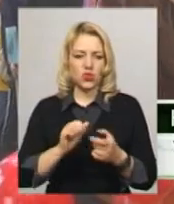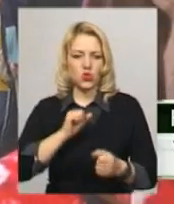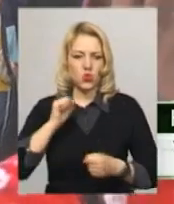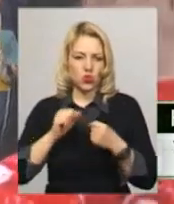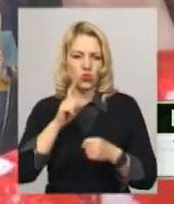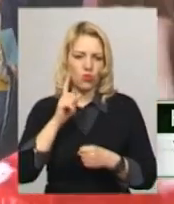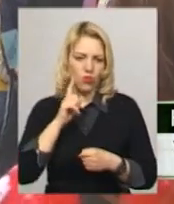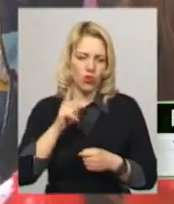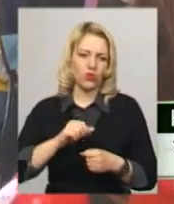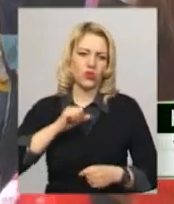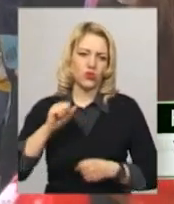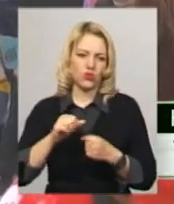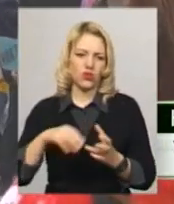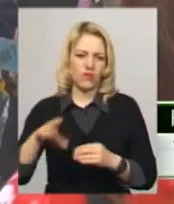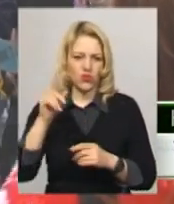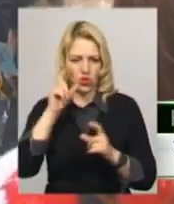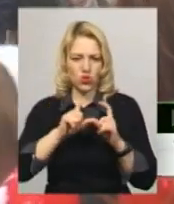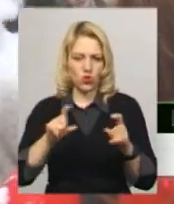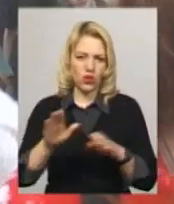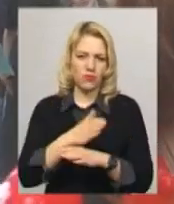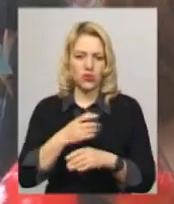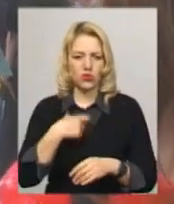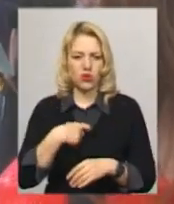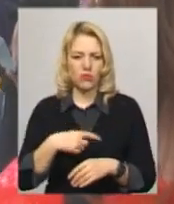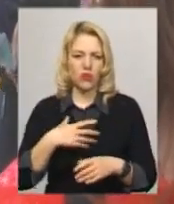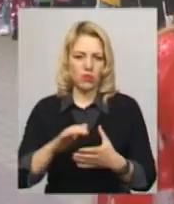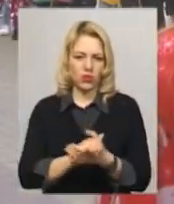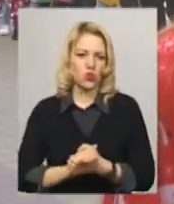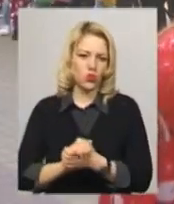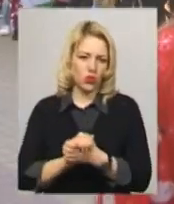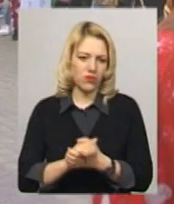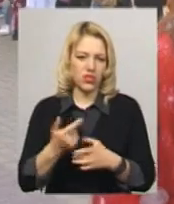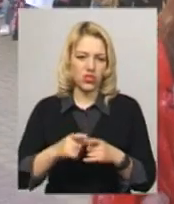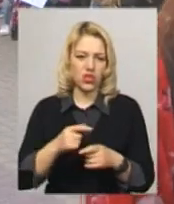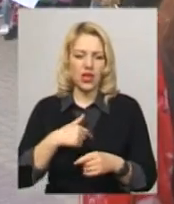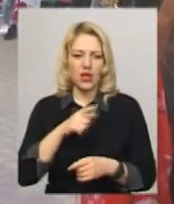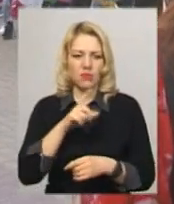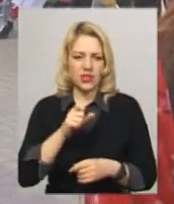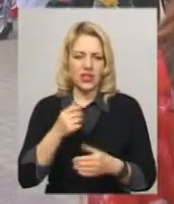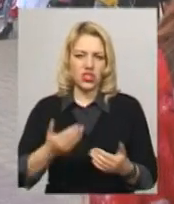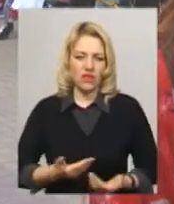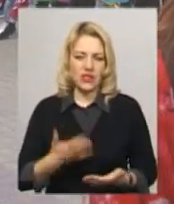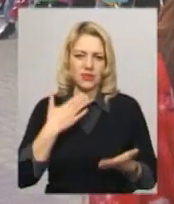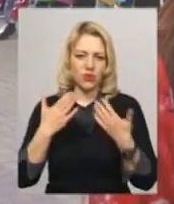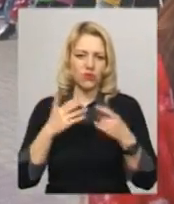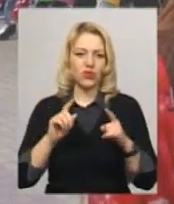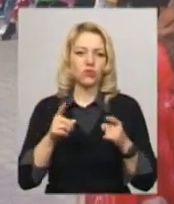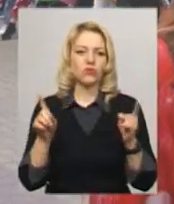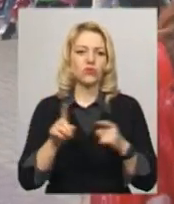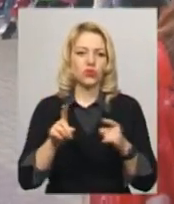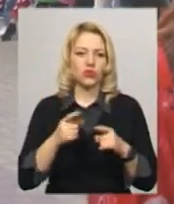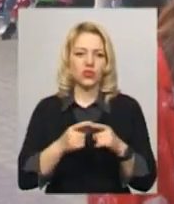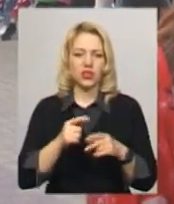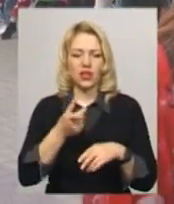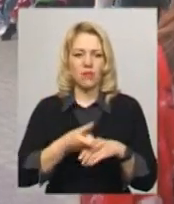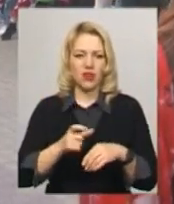здружнює взагалі всі школи між собою, ми стаємо згуртованішими. Ми за живе спілкування, тому що це